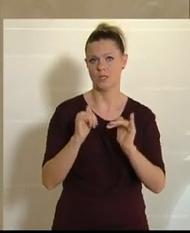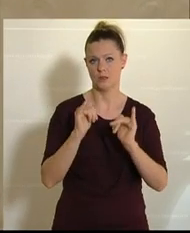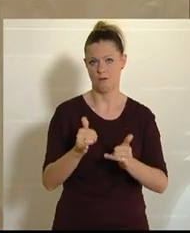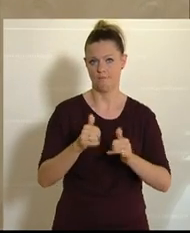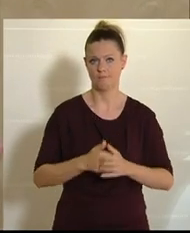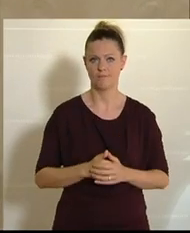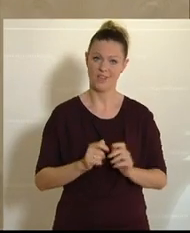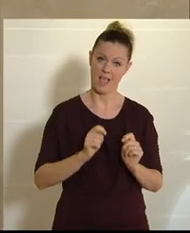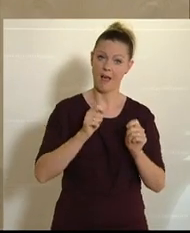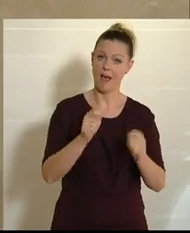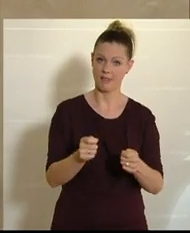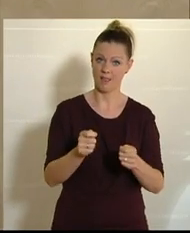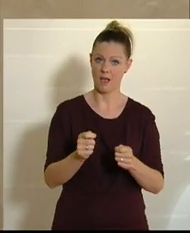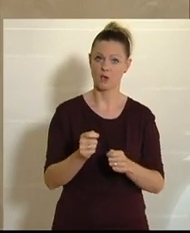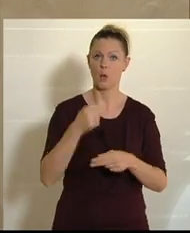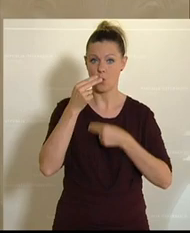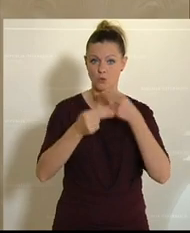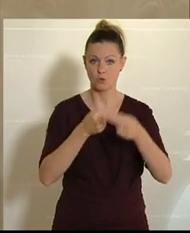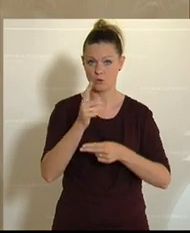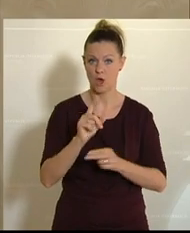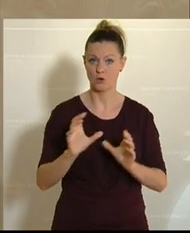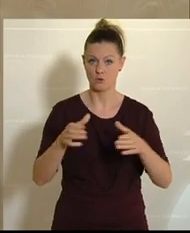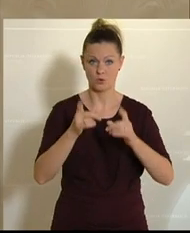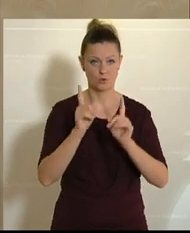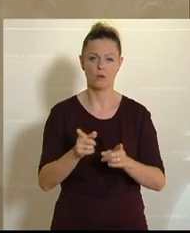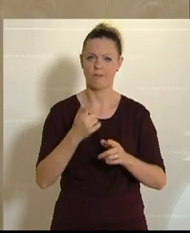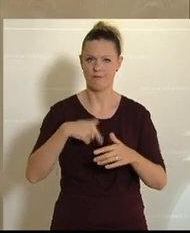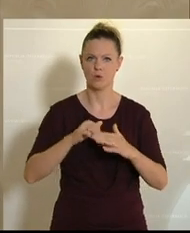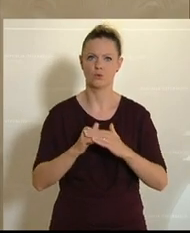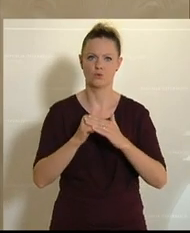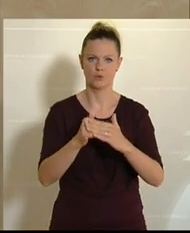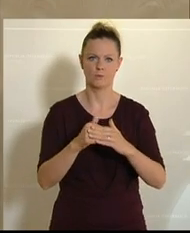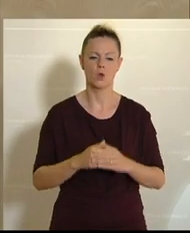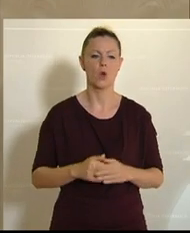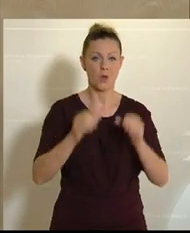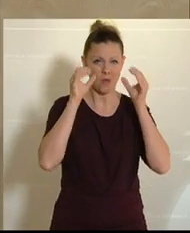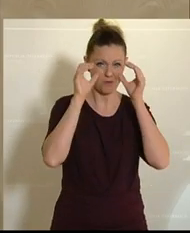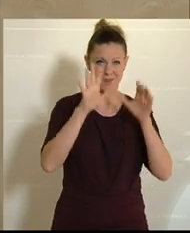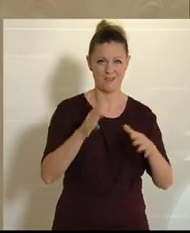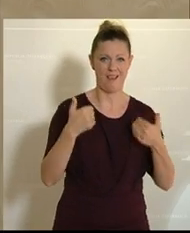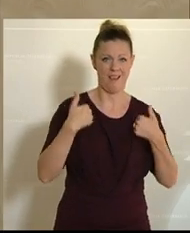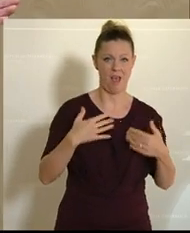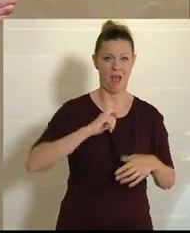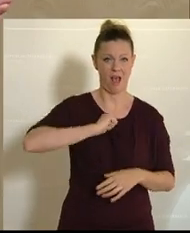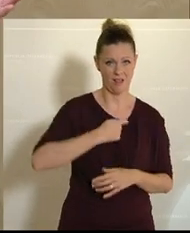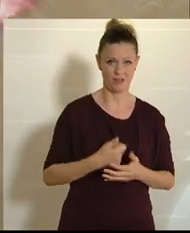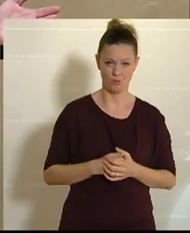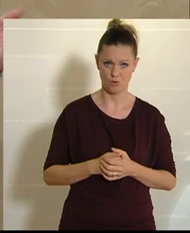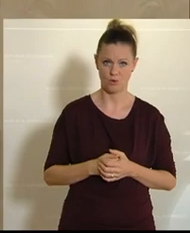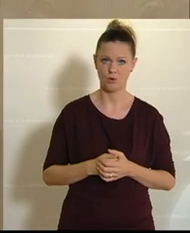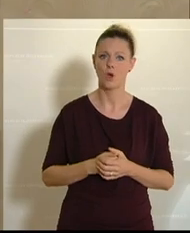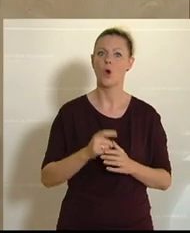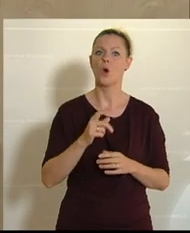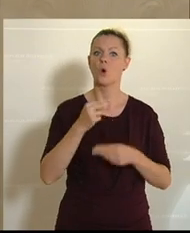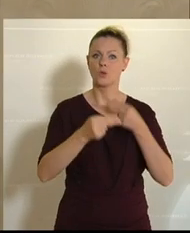oder den Antrag auf einen Untersuchungsausschuss. Die Haltung der ÖVP ist ja bei Untersuchungsausschüssen eine